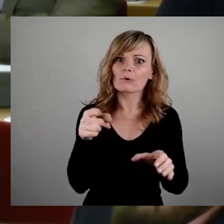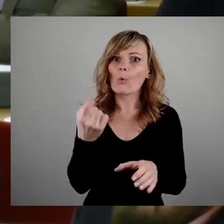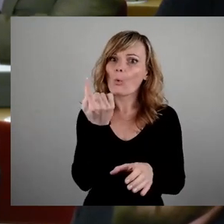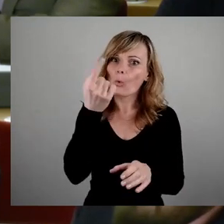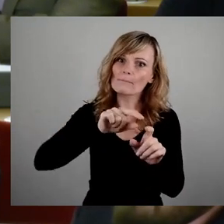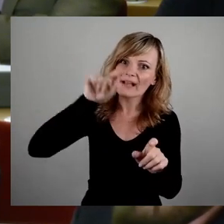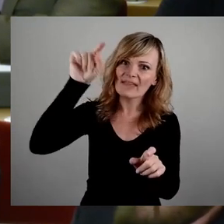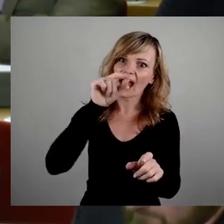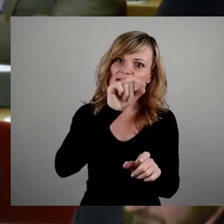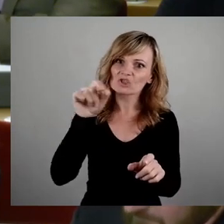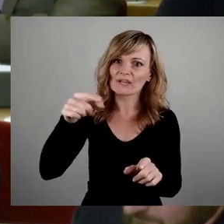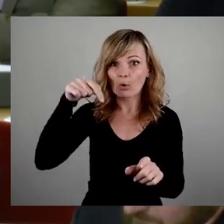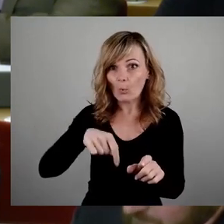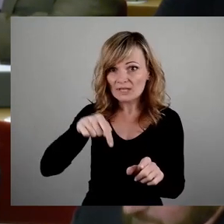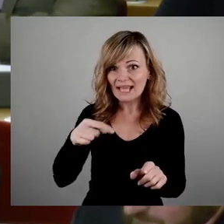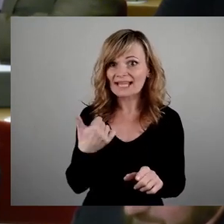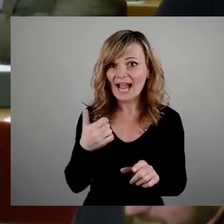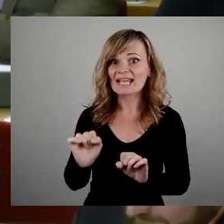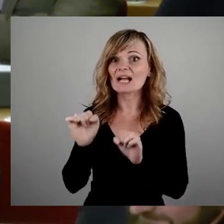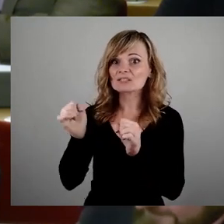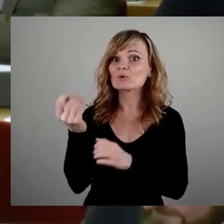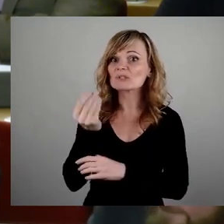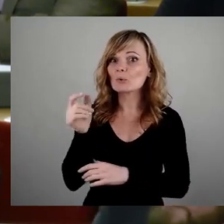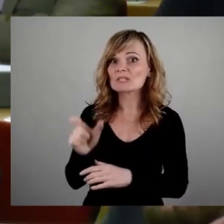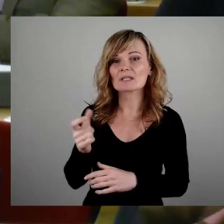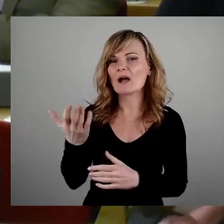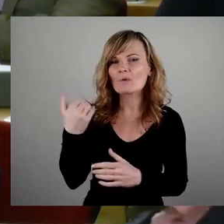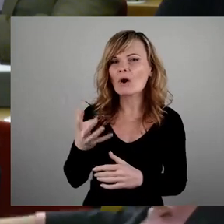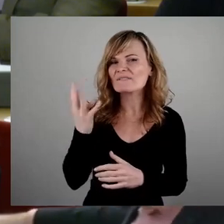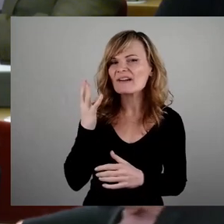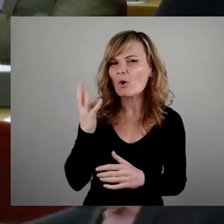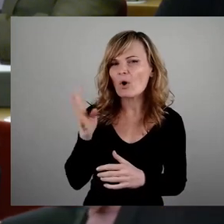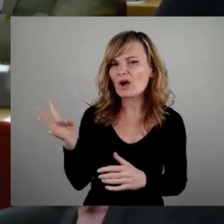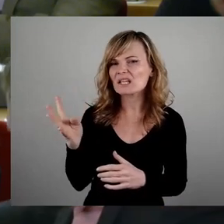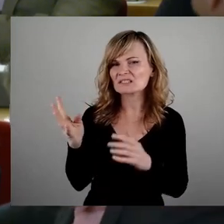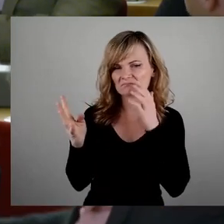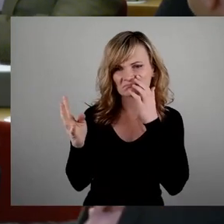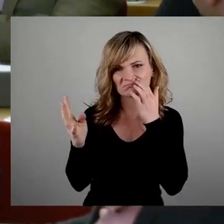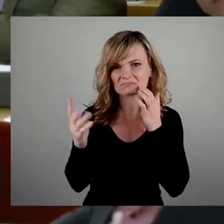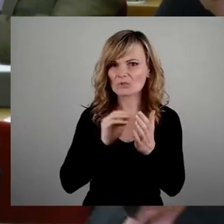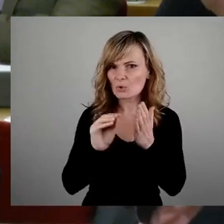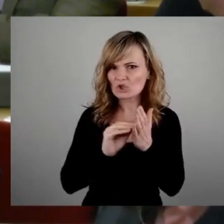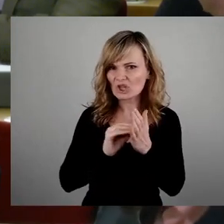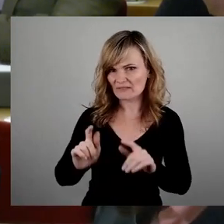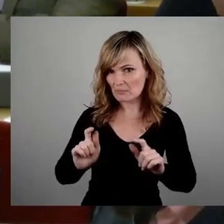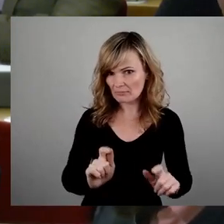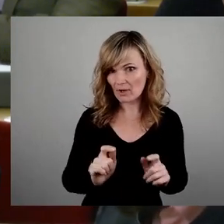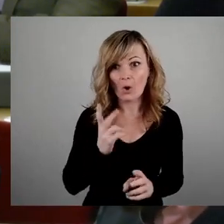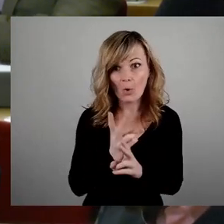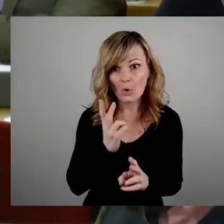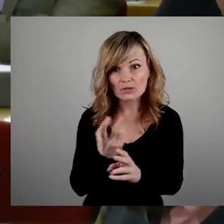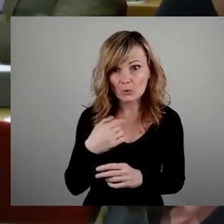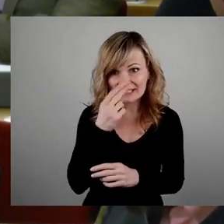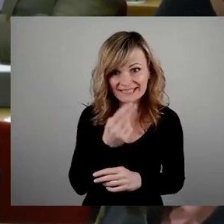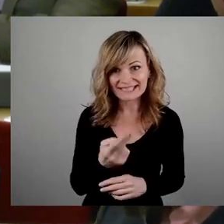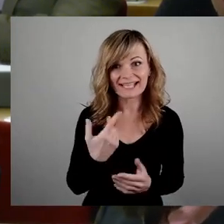nach unten hat ein Aktionskünstler vor über vier Wochen die Inschrift angebracht. Die ist heute noch nicht erkannt worden, dass